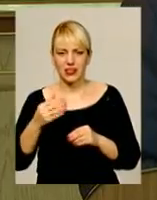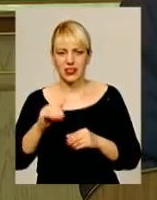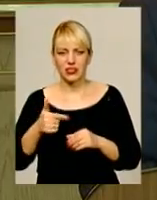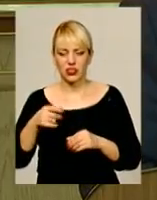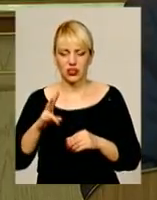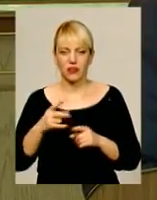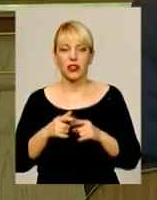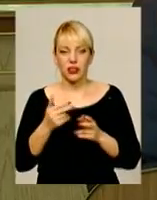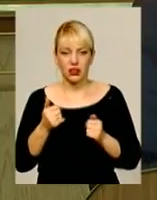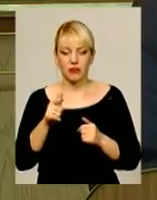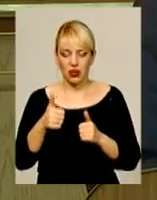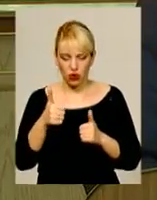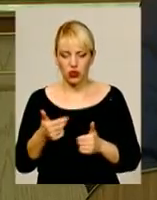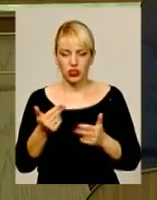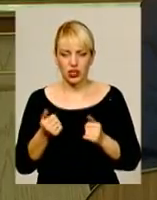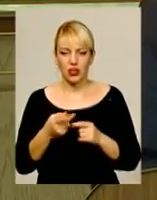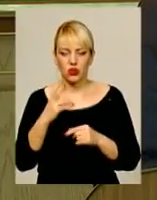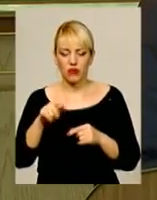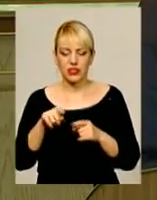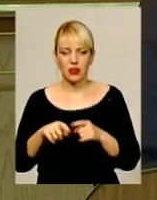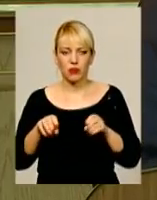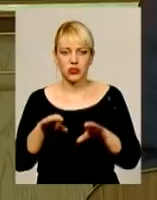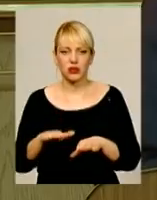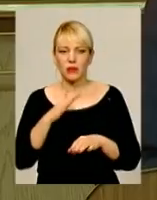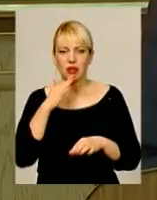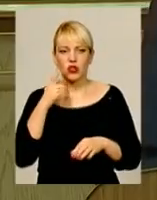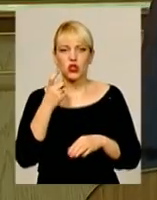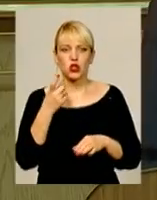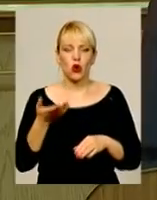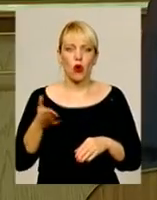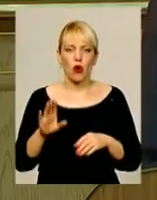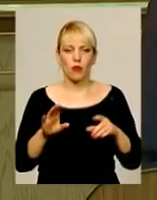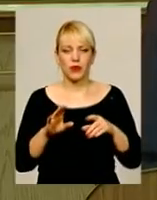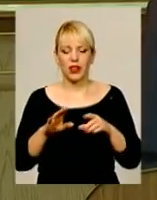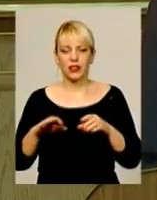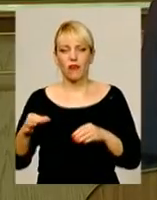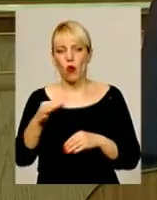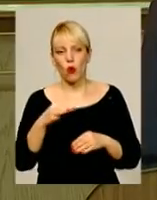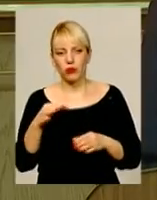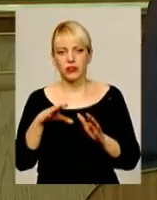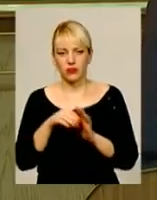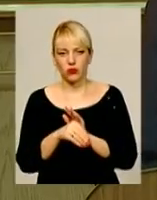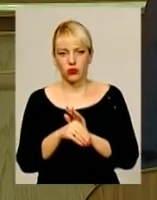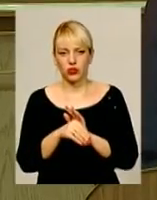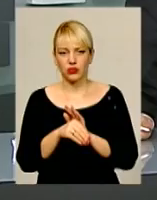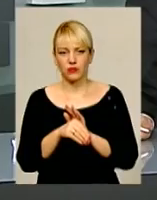гривень. Безумовно, там є хороші. В цій постанові більше 100 об'єктів міста, раніше області, включені.